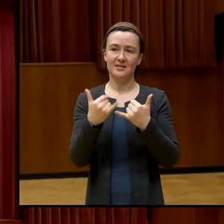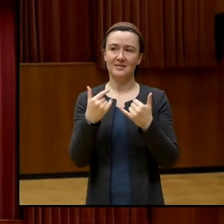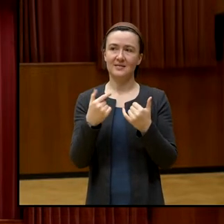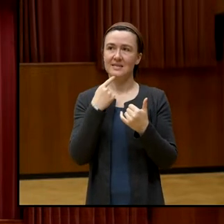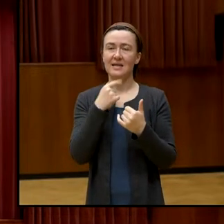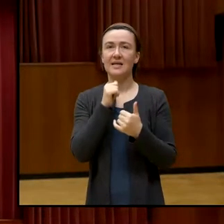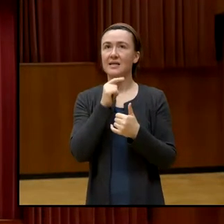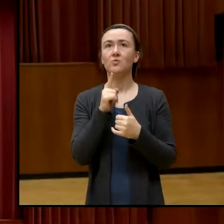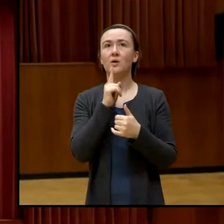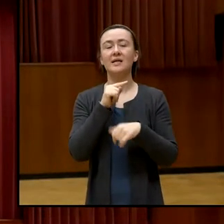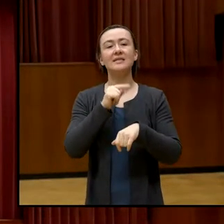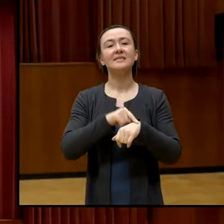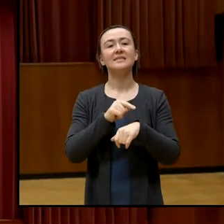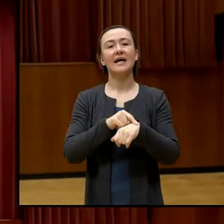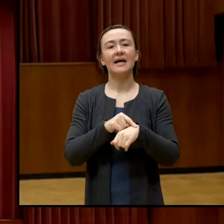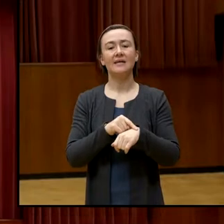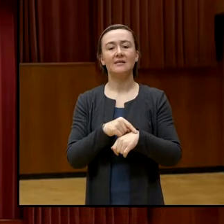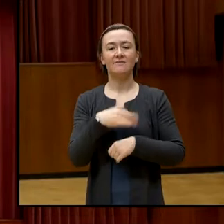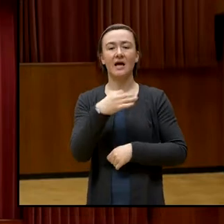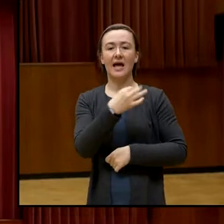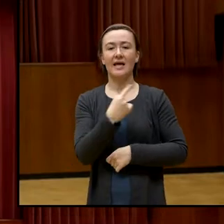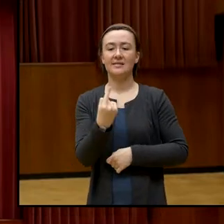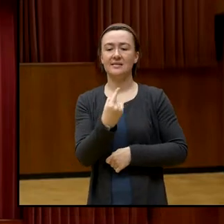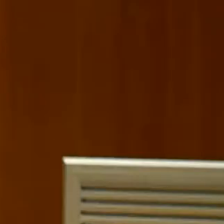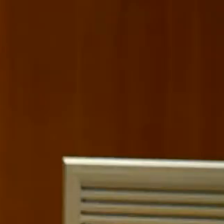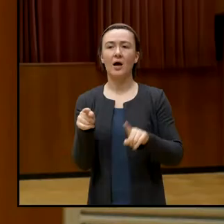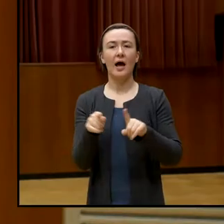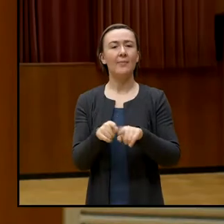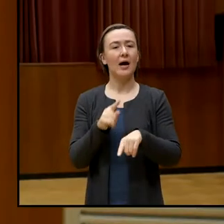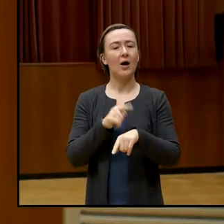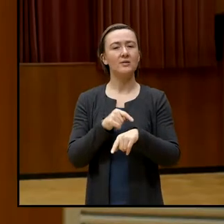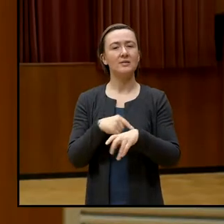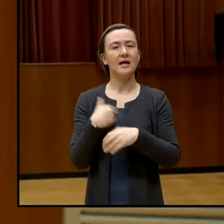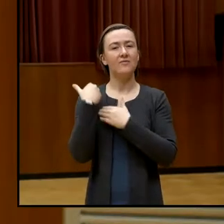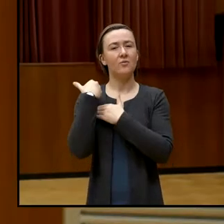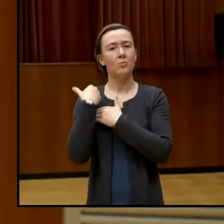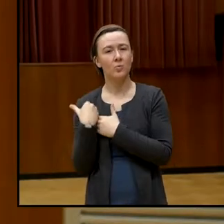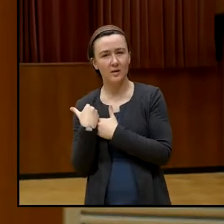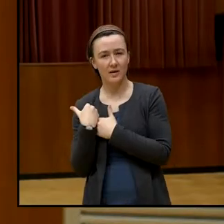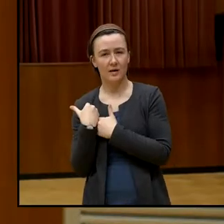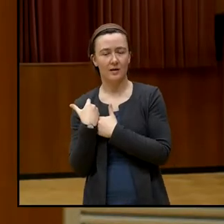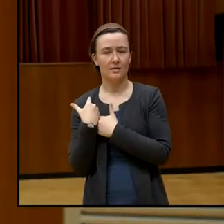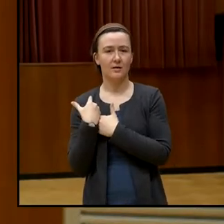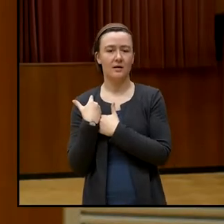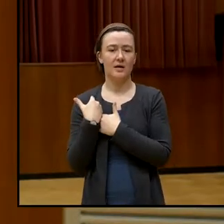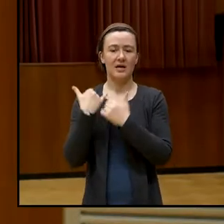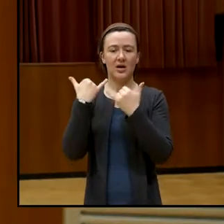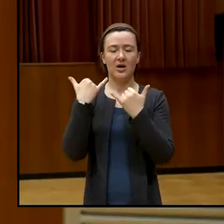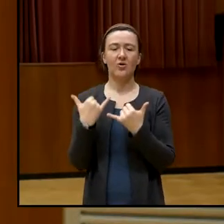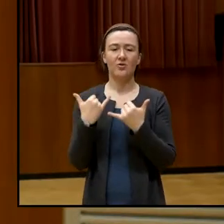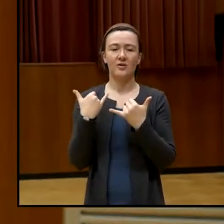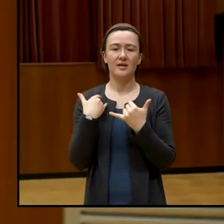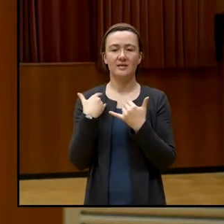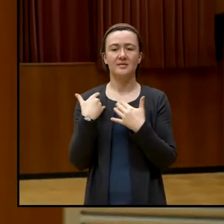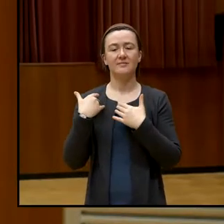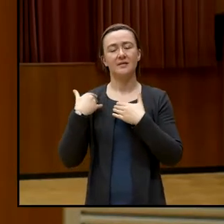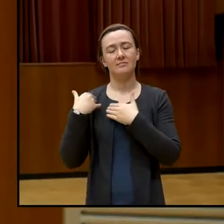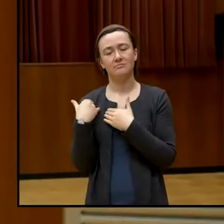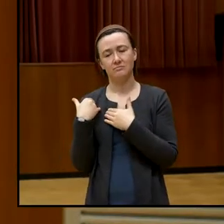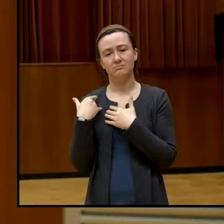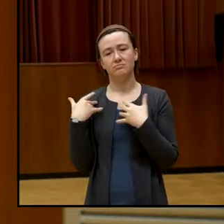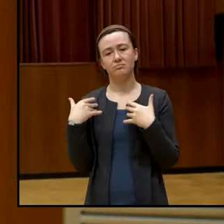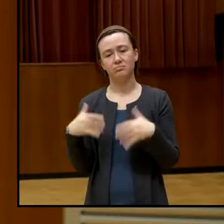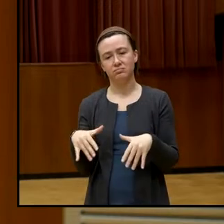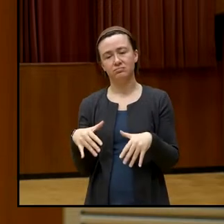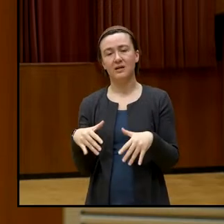Vereinsamkeit leben oder der Vereinsamung, sondern der Müdigkeit. Und ich glaube, dass diese Lethargie jetzt auch nicht gerade sehr förderlich